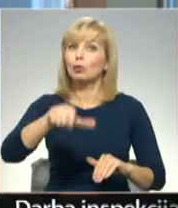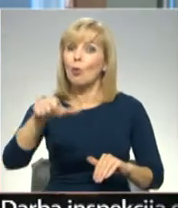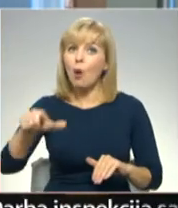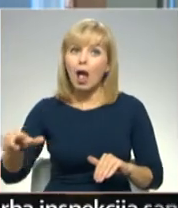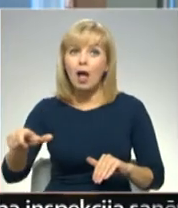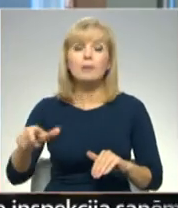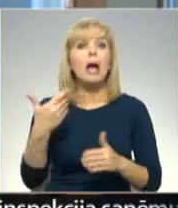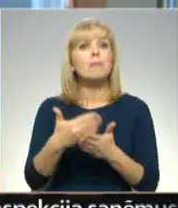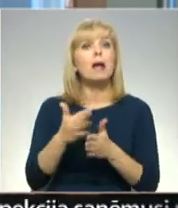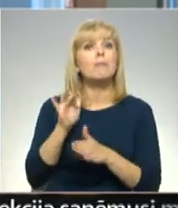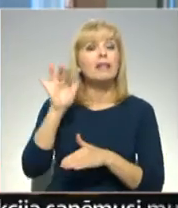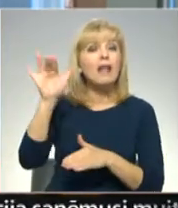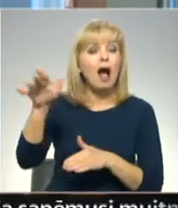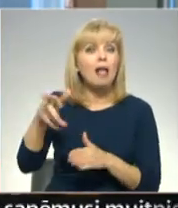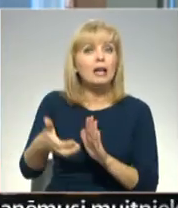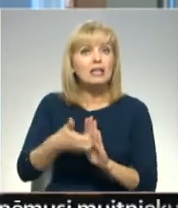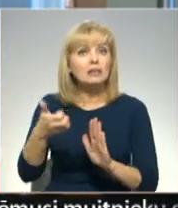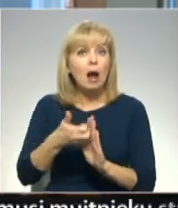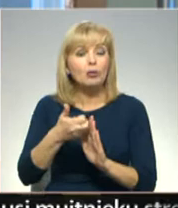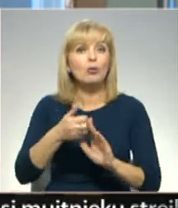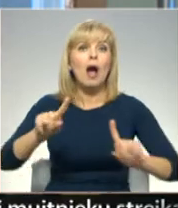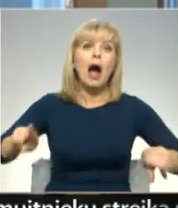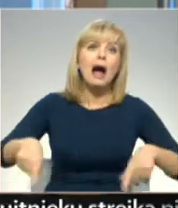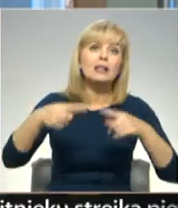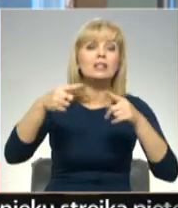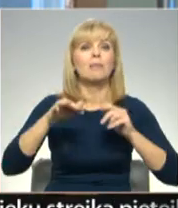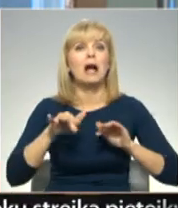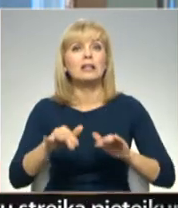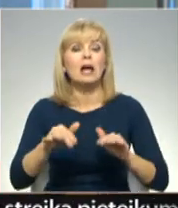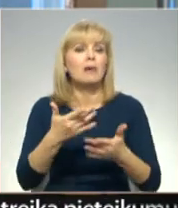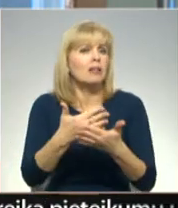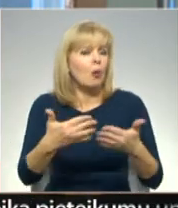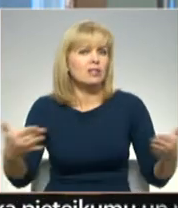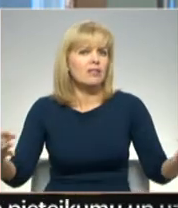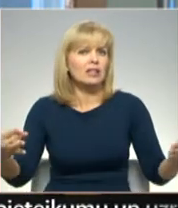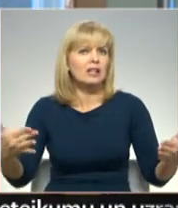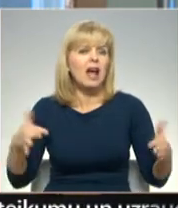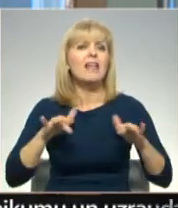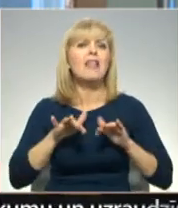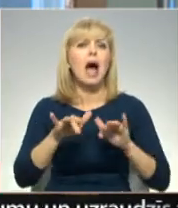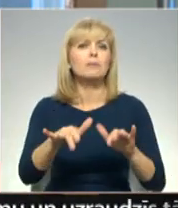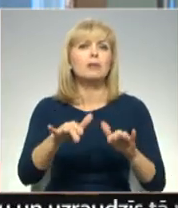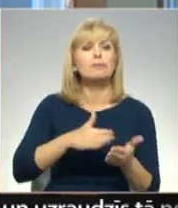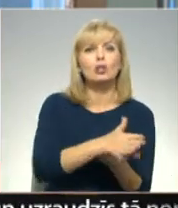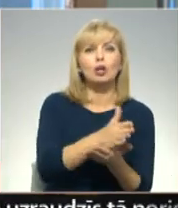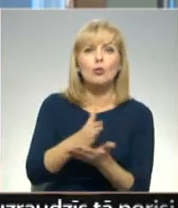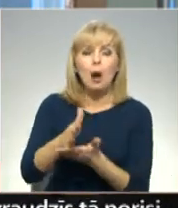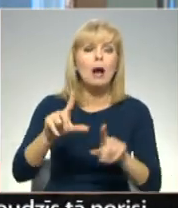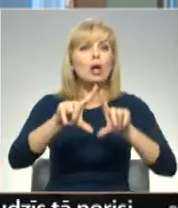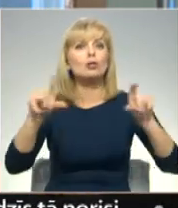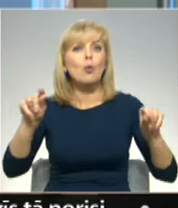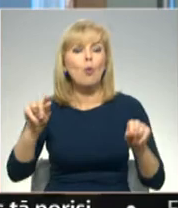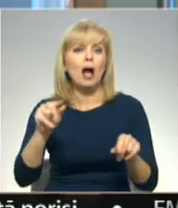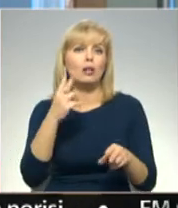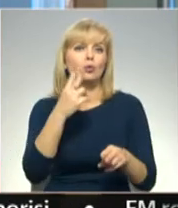kuras tālāk jau varētu izmantot un attīstīt darbībā daudzveidīgās darbības jomās. Pamatas skolas uzdevums ir pamatizglītības